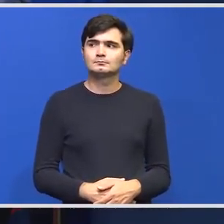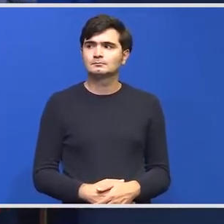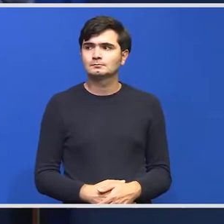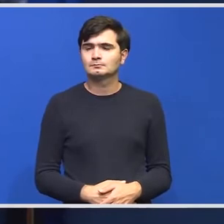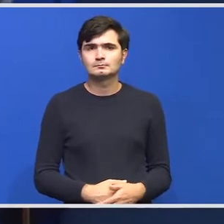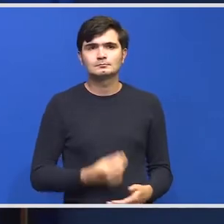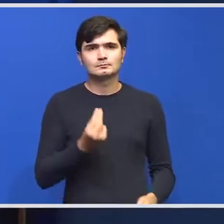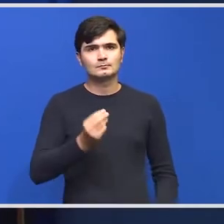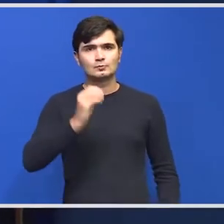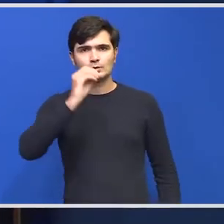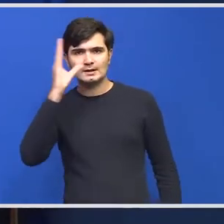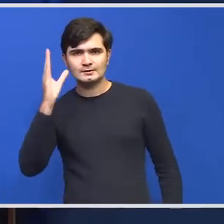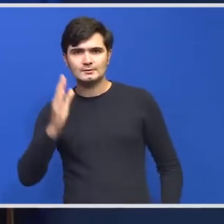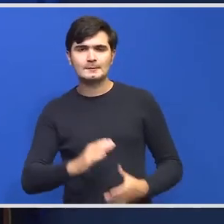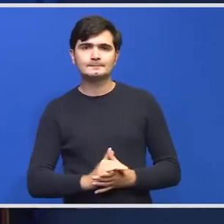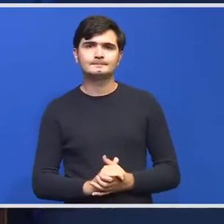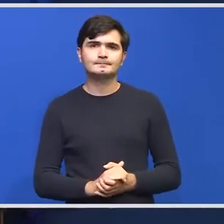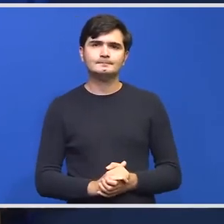Bună ziua.